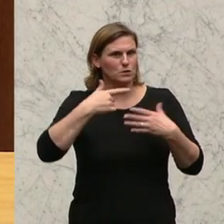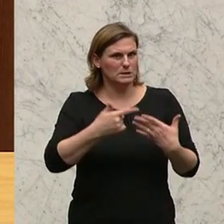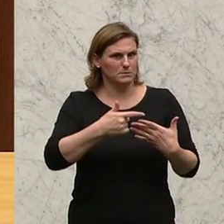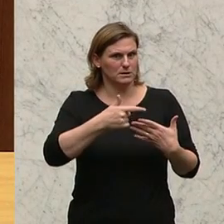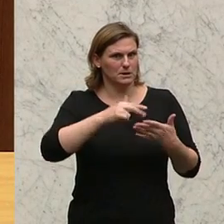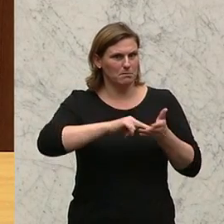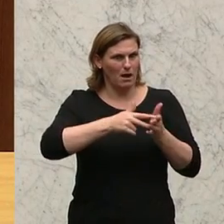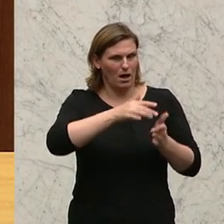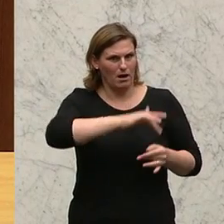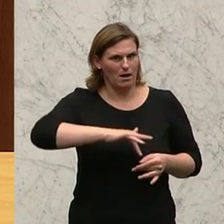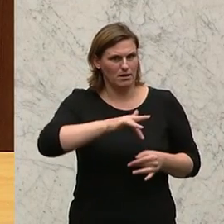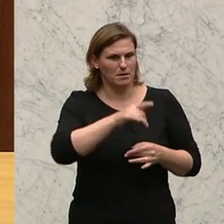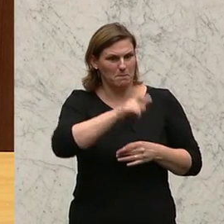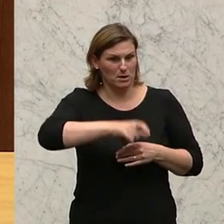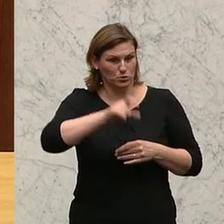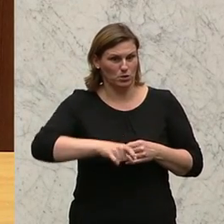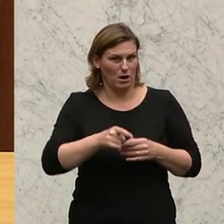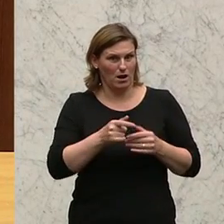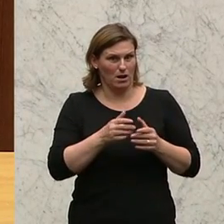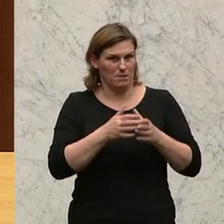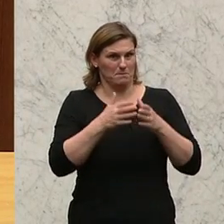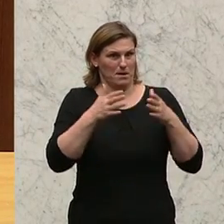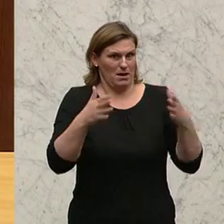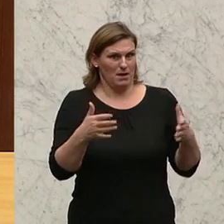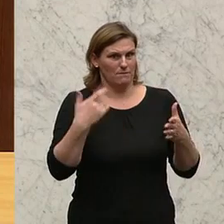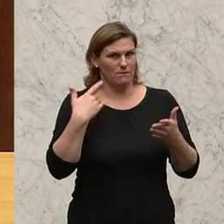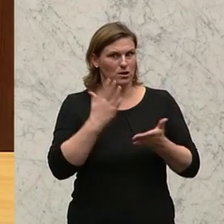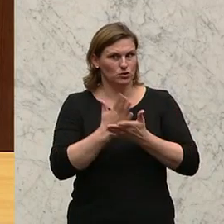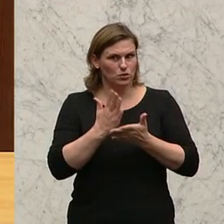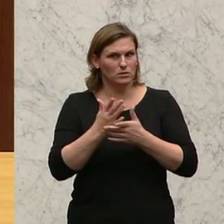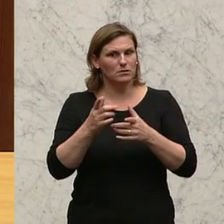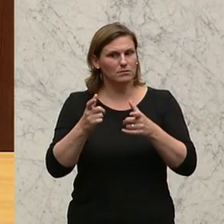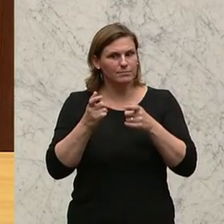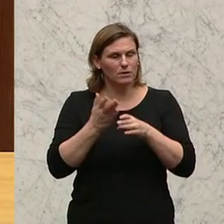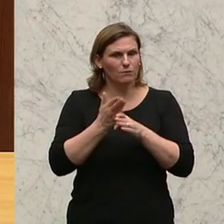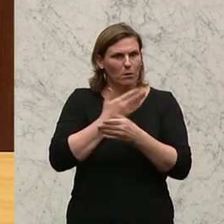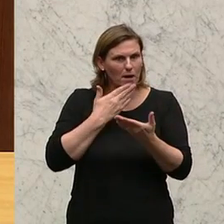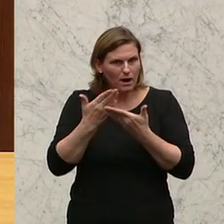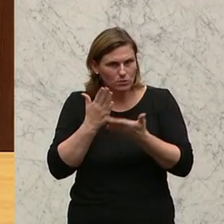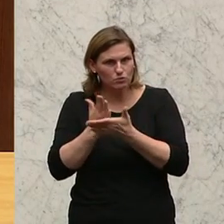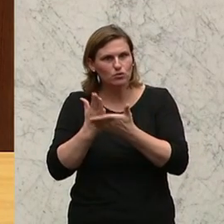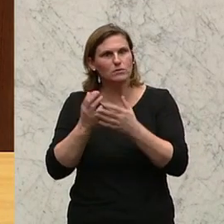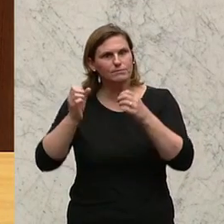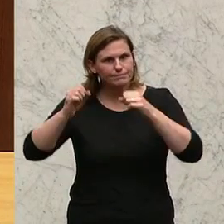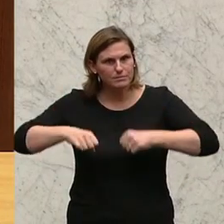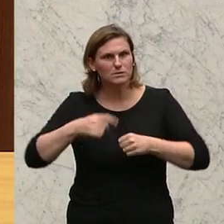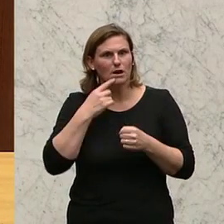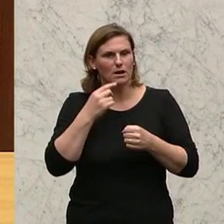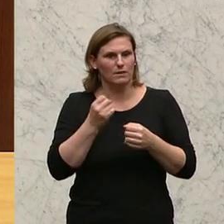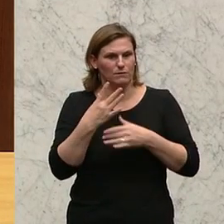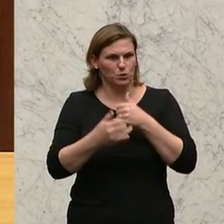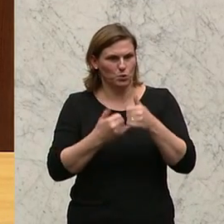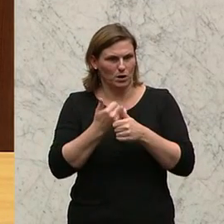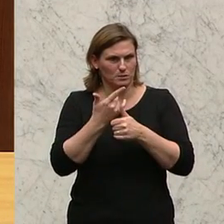über eine personelle Aufstockung. Und das wurde auch in den Vorberatungen besprochen. Das im Frühjahr